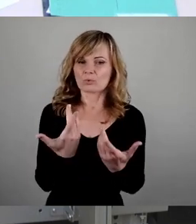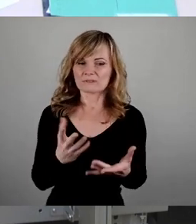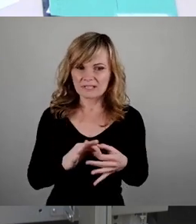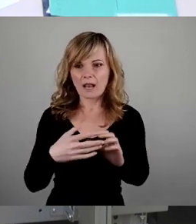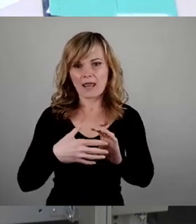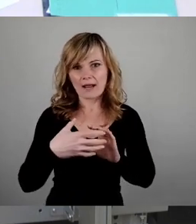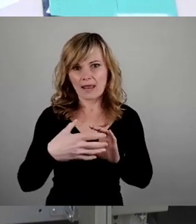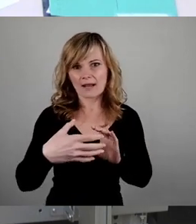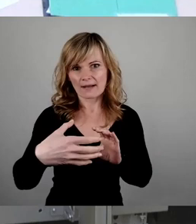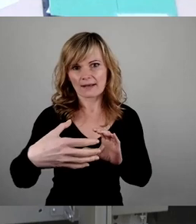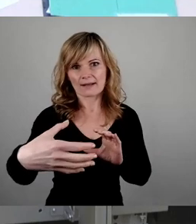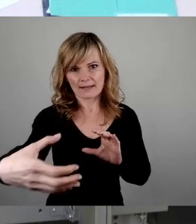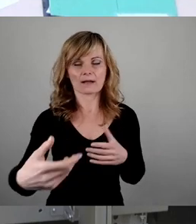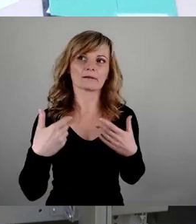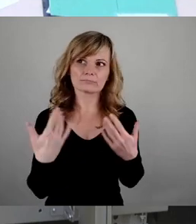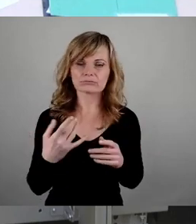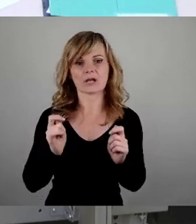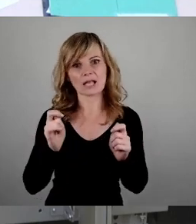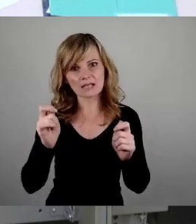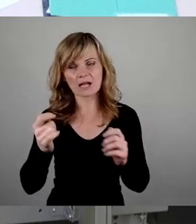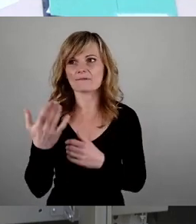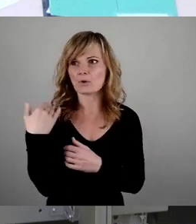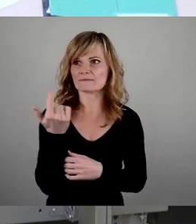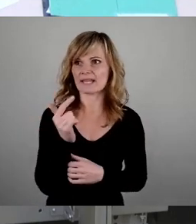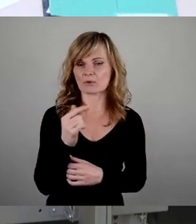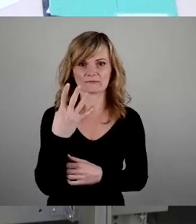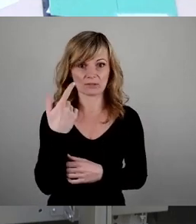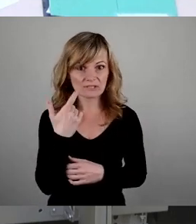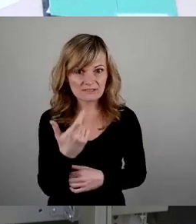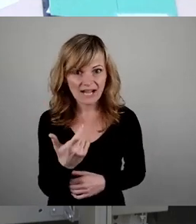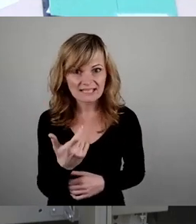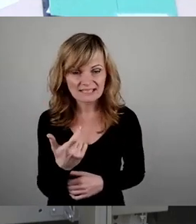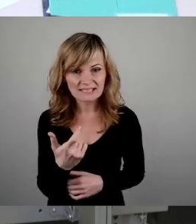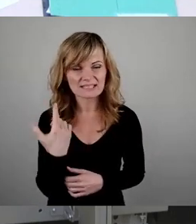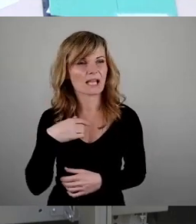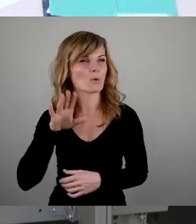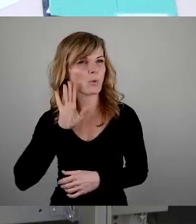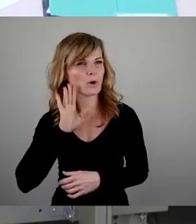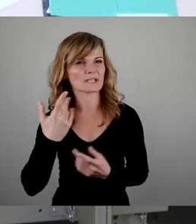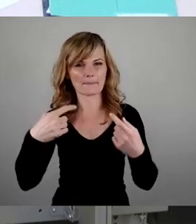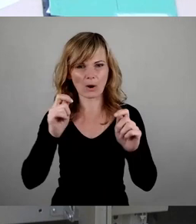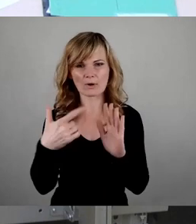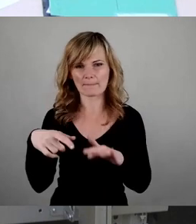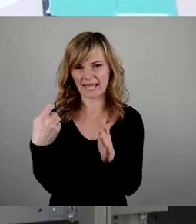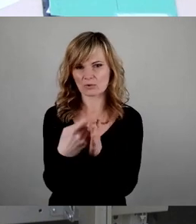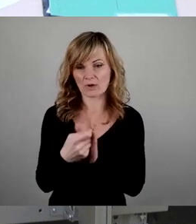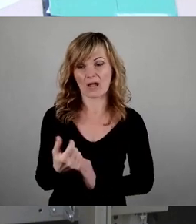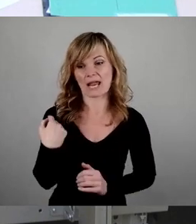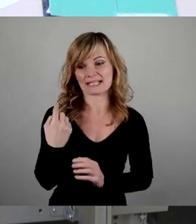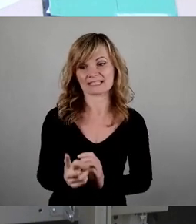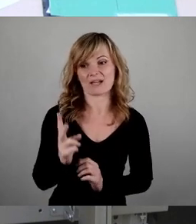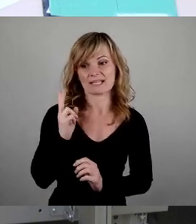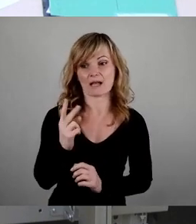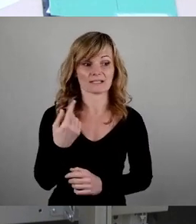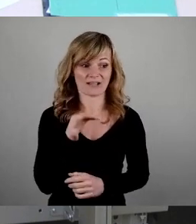länger, länger, länger wird. Die Anträge waren ja von 2024. Ich habe gehört, dass Bauen teurer geworden ist in den letzten zwei Jahren. Das gilt natürlich auch hierfür.